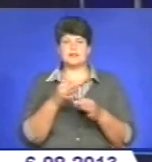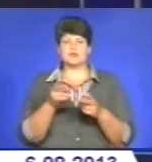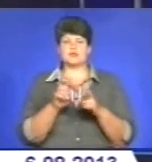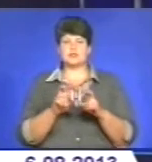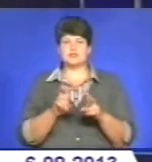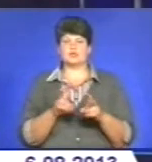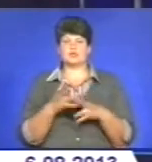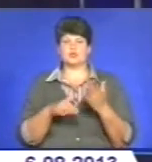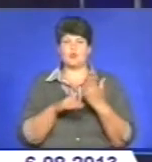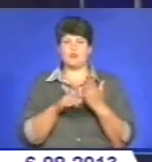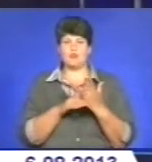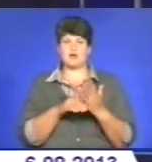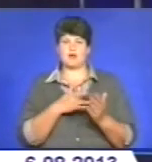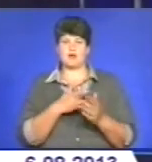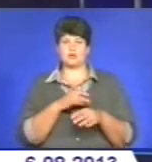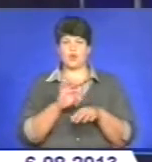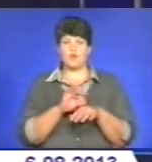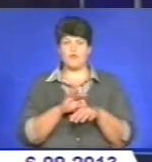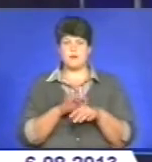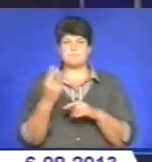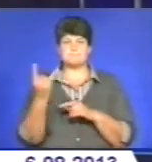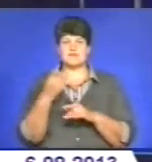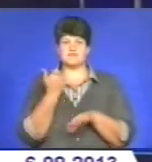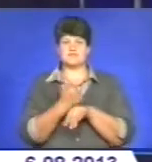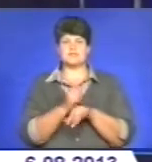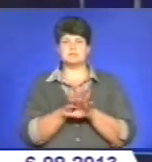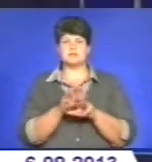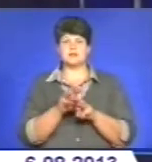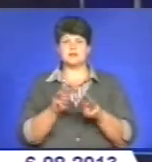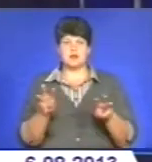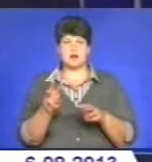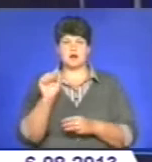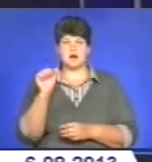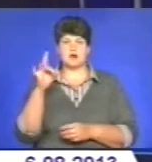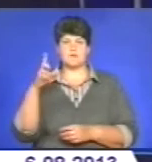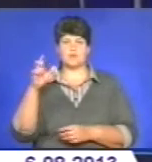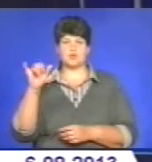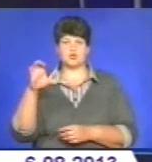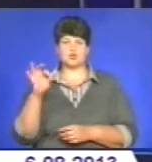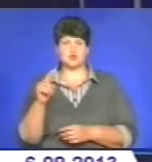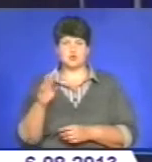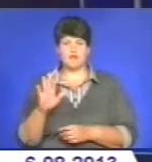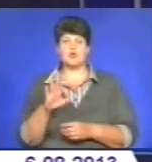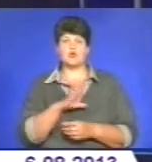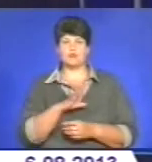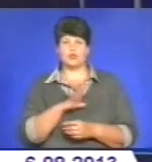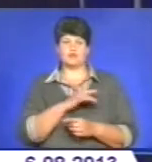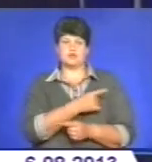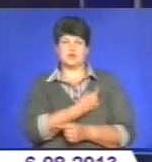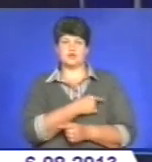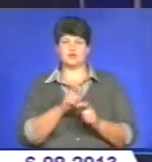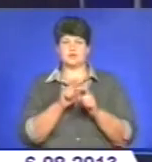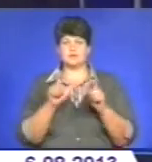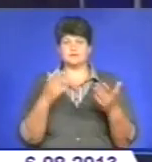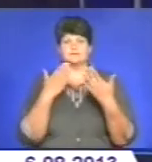допомоги кардіохвори. Перший віце-прем'єр Сергій Арбузов відвідав медустанову. Ознайомився з роботою клініки, поспілкувався